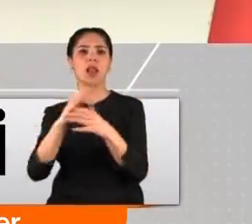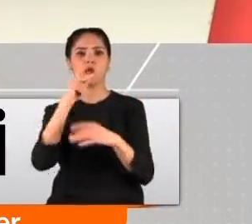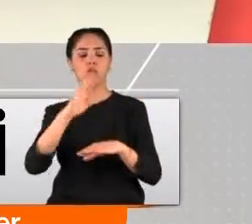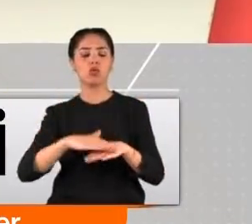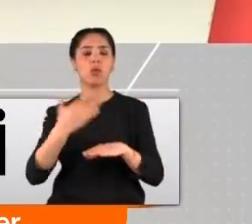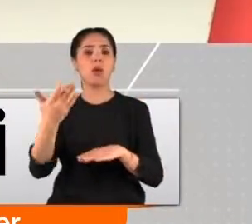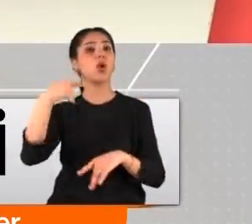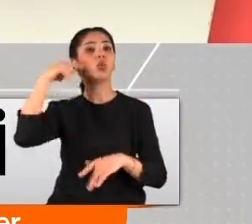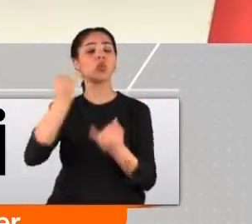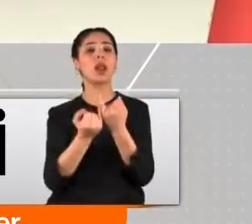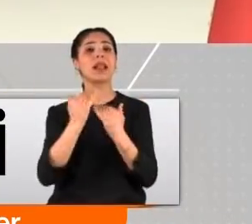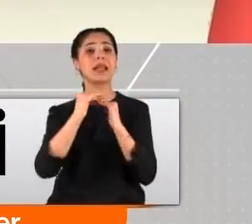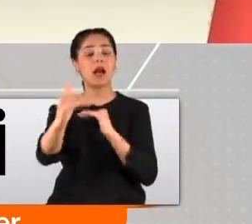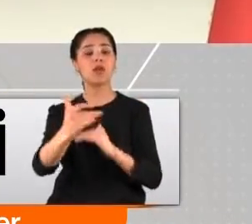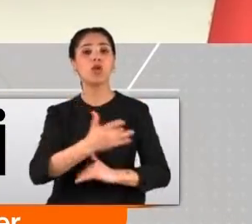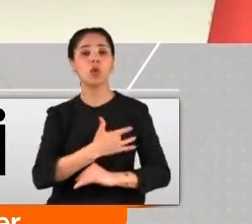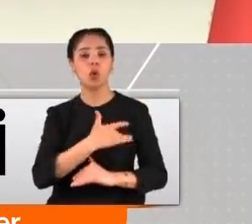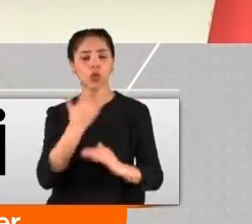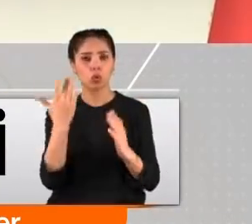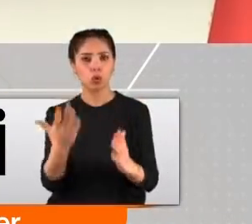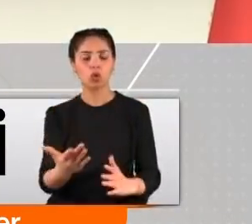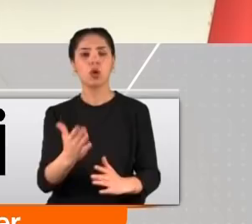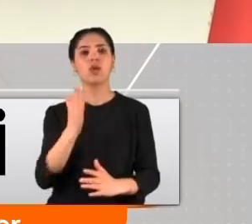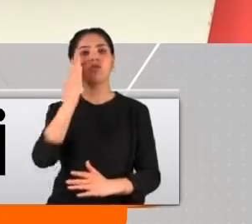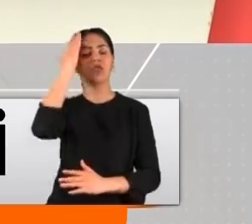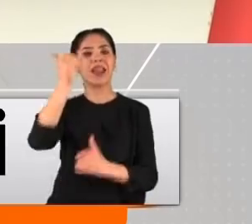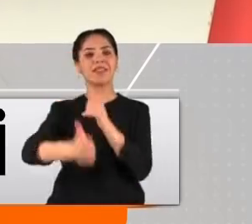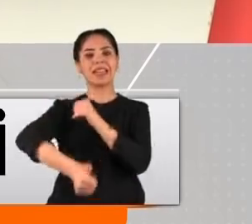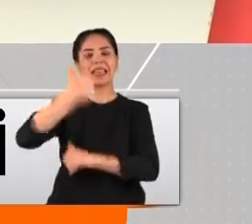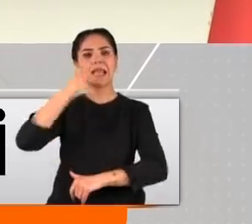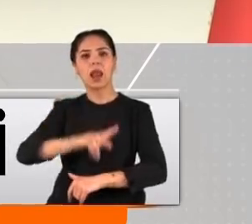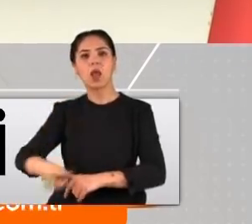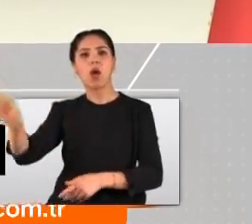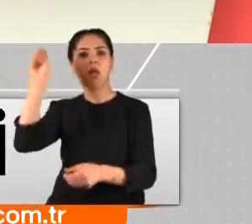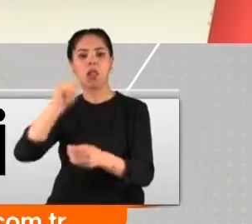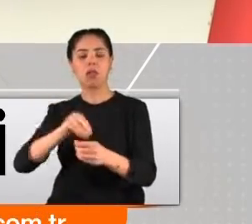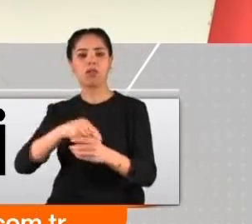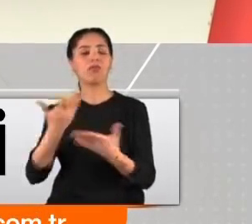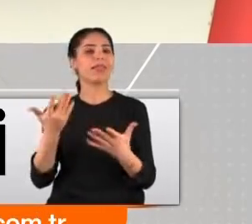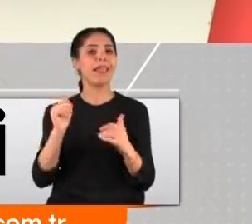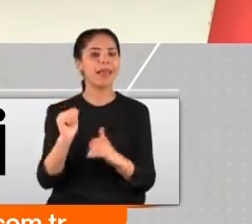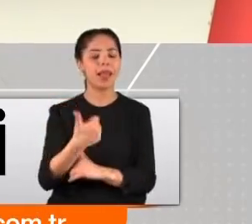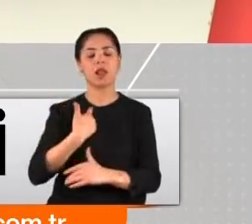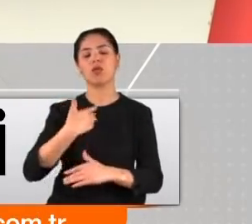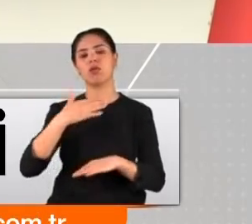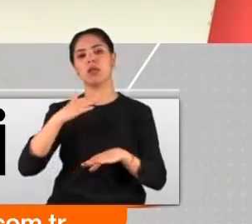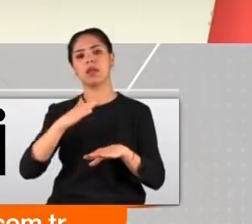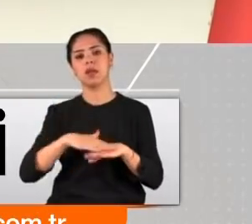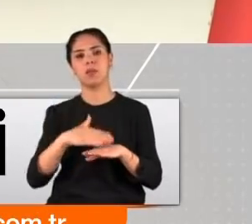kardeşlerimizin gönüllü ve onurlu geri dönüşleri için elimizden gelen gayreti